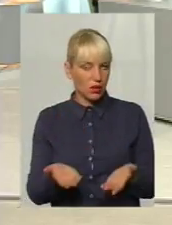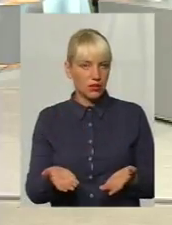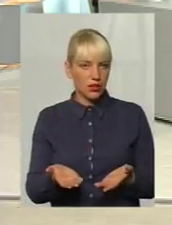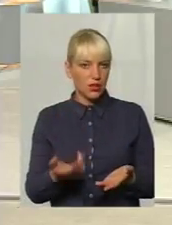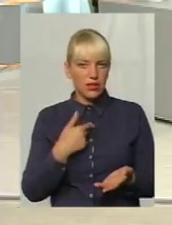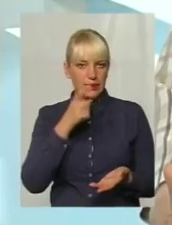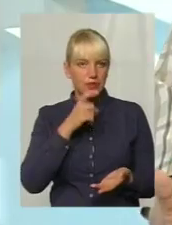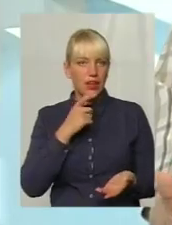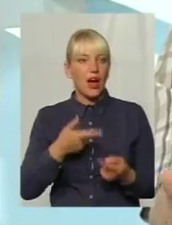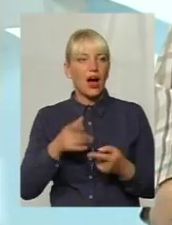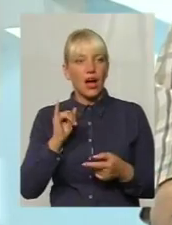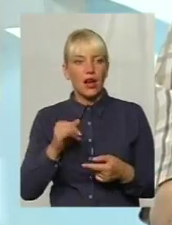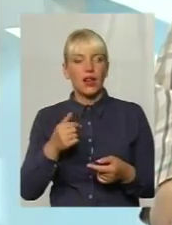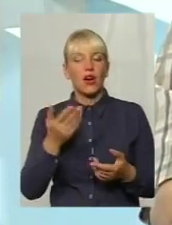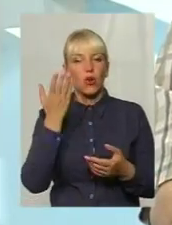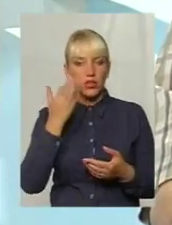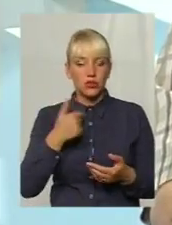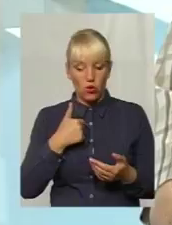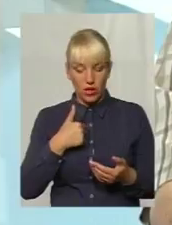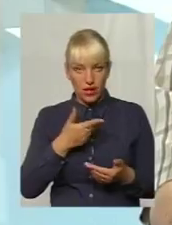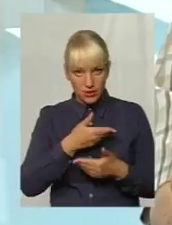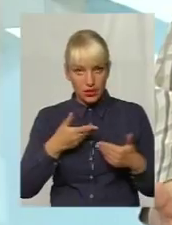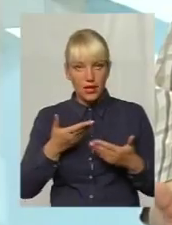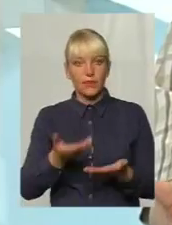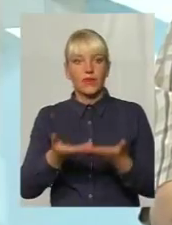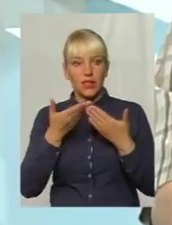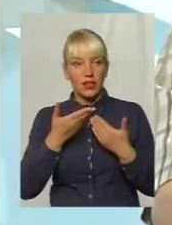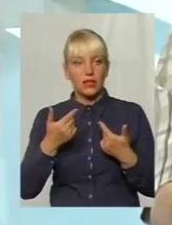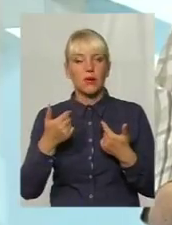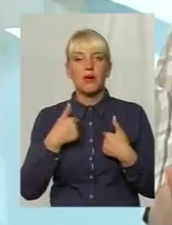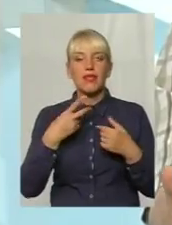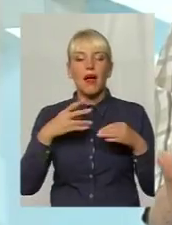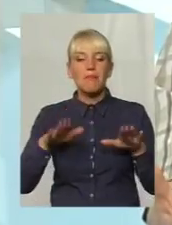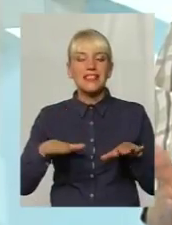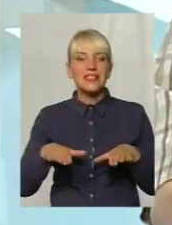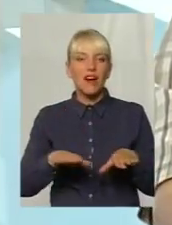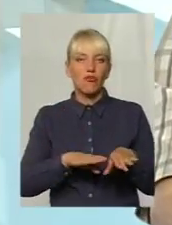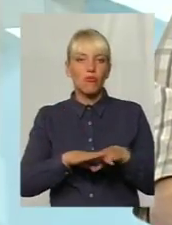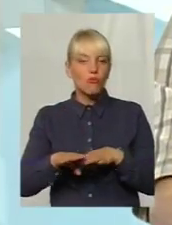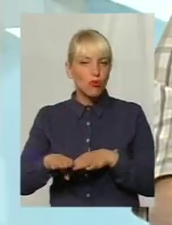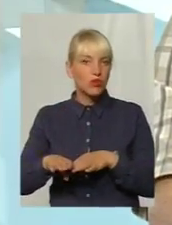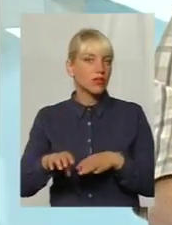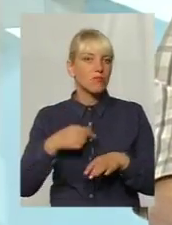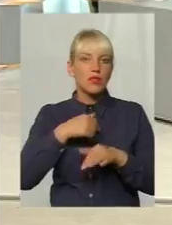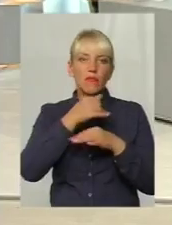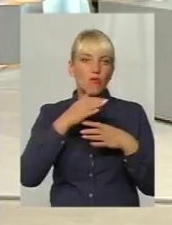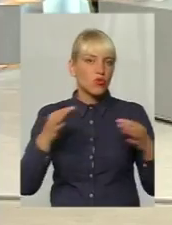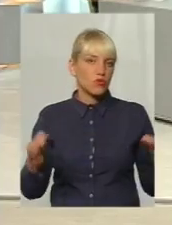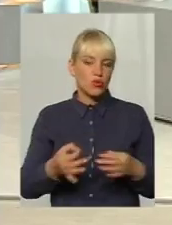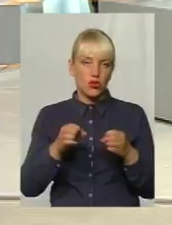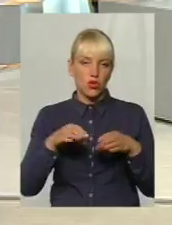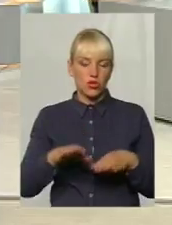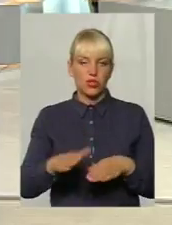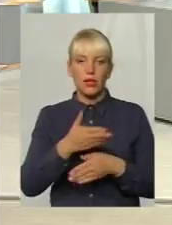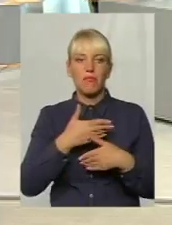звертаються, ми, в принципі, на місцевому рівні тут змінити не можемо нічого. І ми відправляємо всіх на гарячу лінію Міністерства охорони здоров